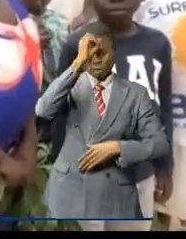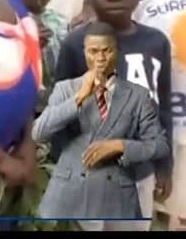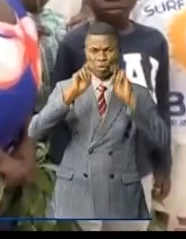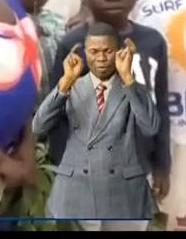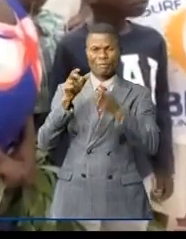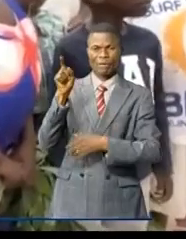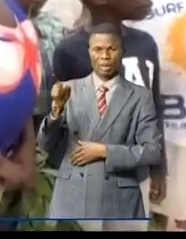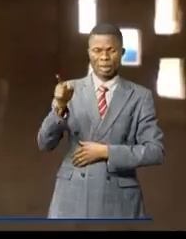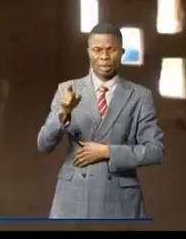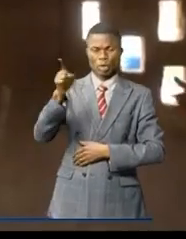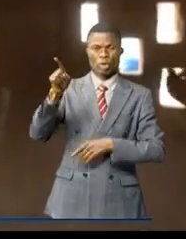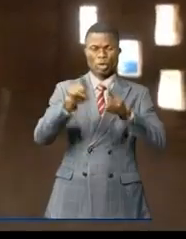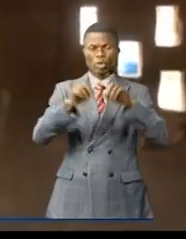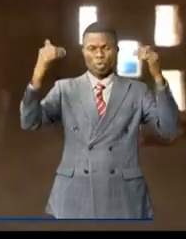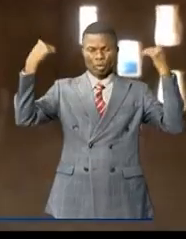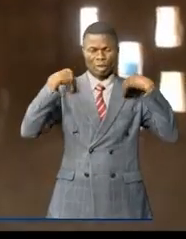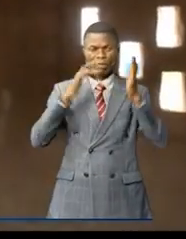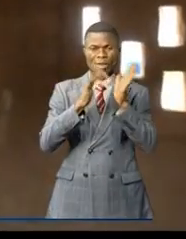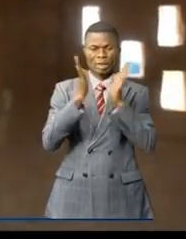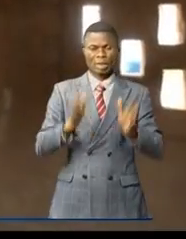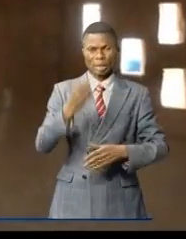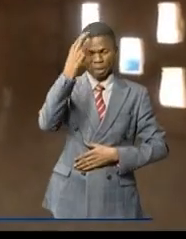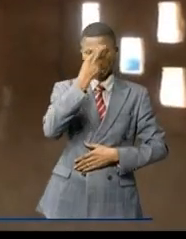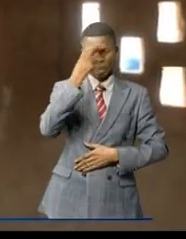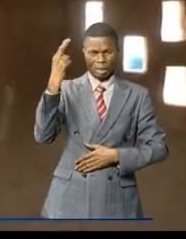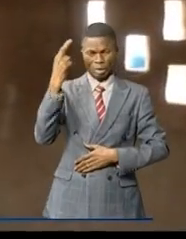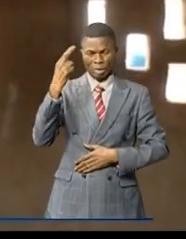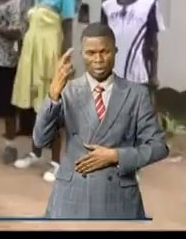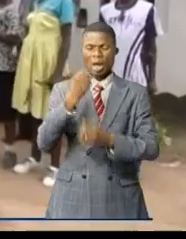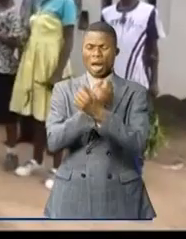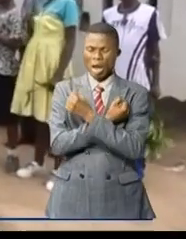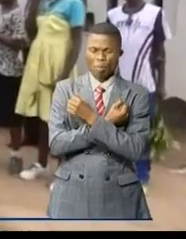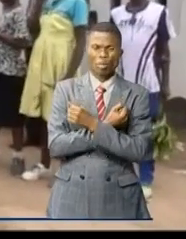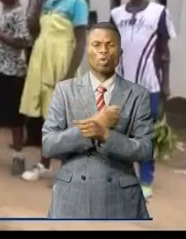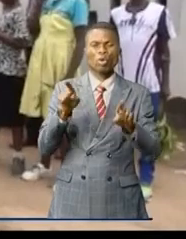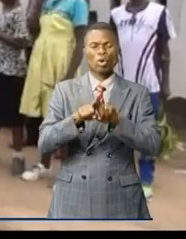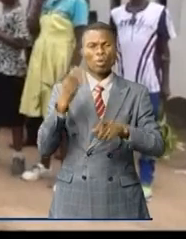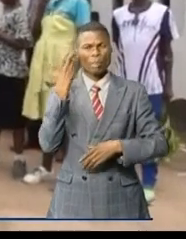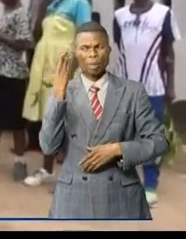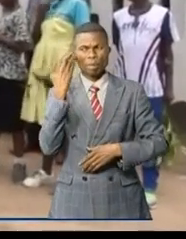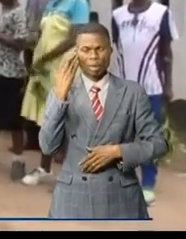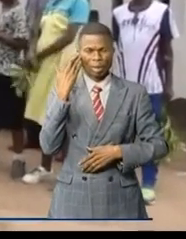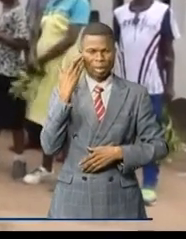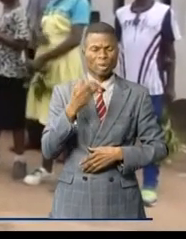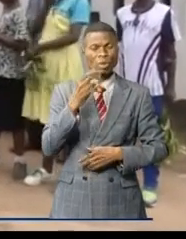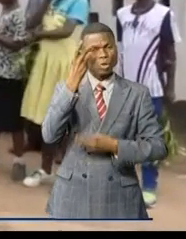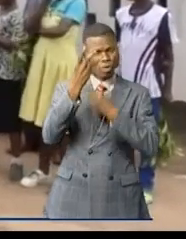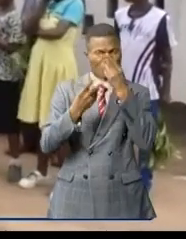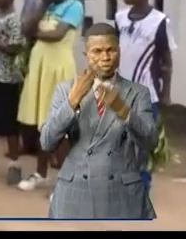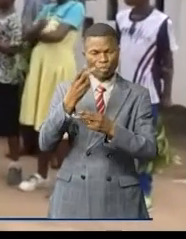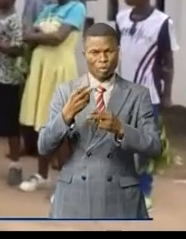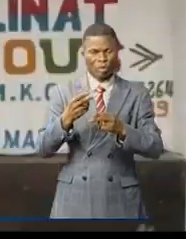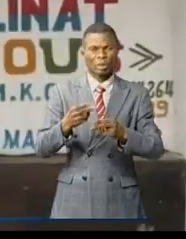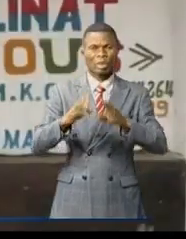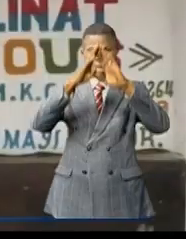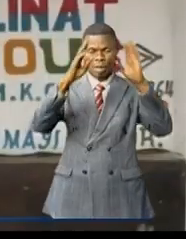en sa qualité d'une chrétienne catholique doublée de l'amour maternel. Elle a été tour à tour au centre